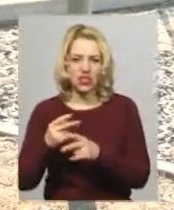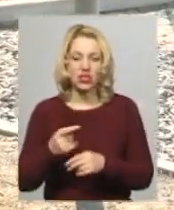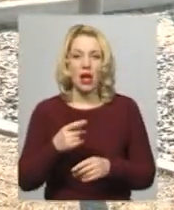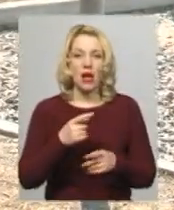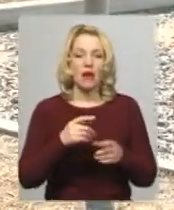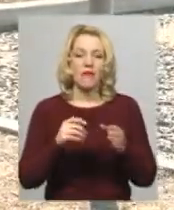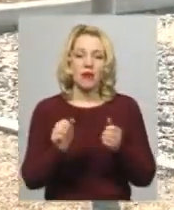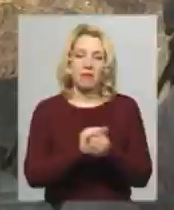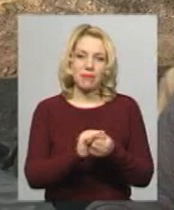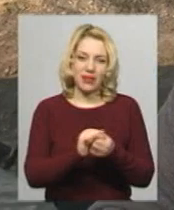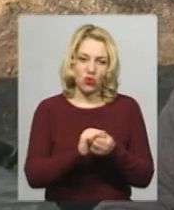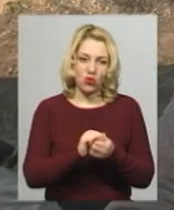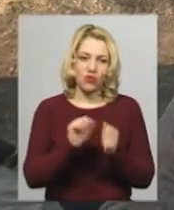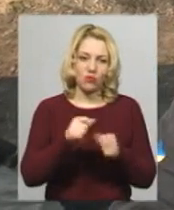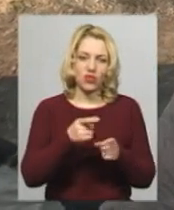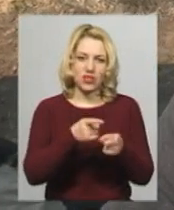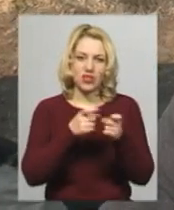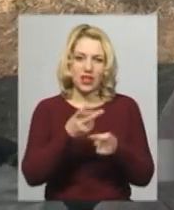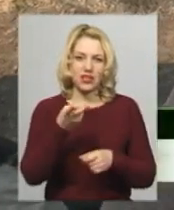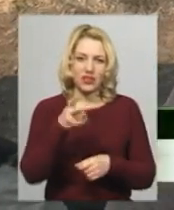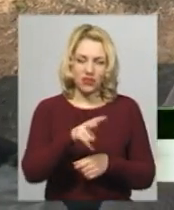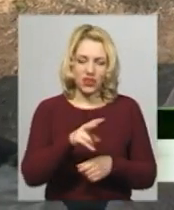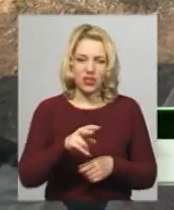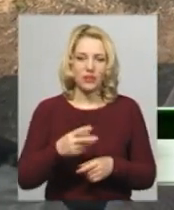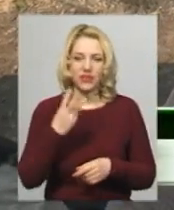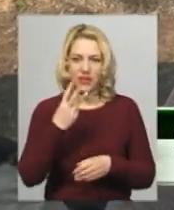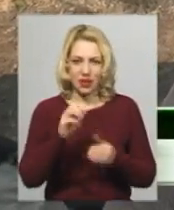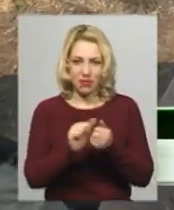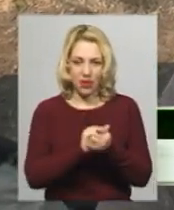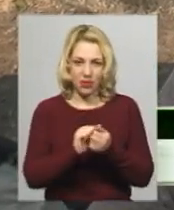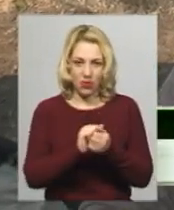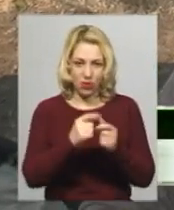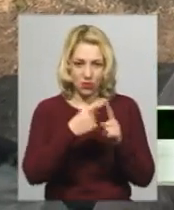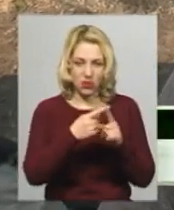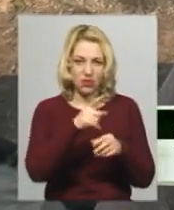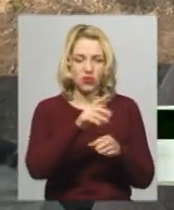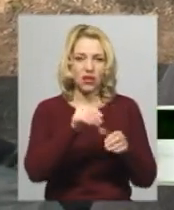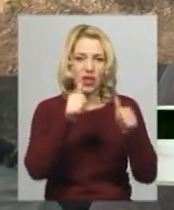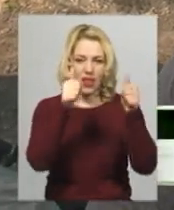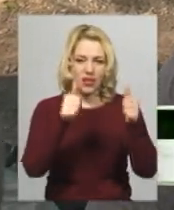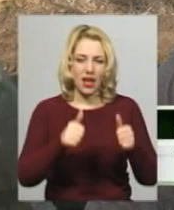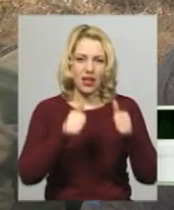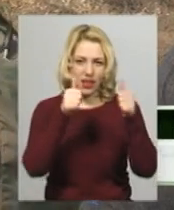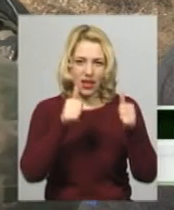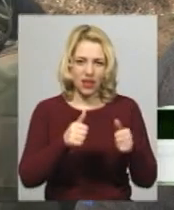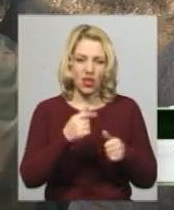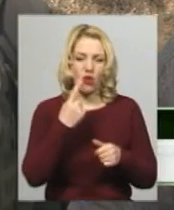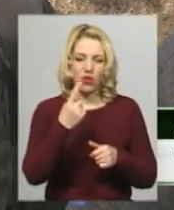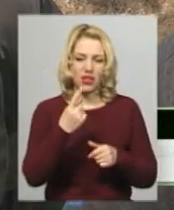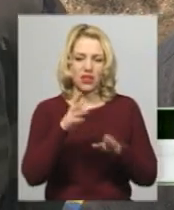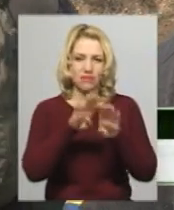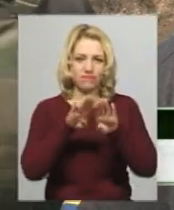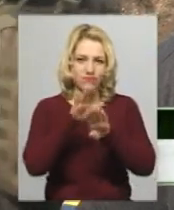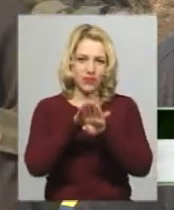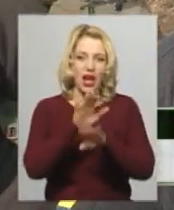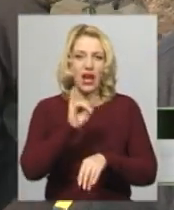двічі, в металічні – один раз. «Там є три паперові мішені, які наклеєні практично одна на одну. Влучити важкувато. І